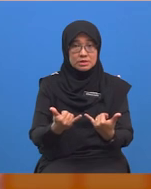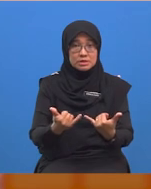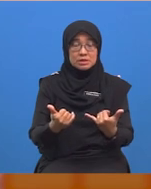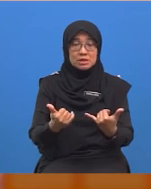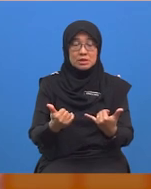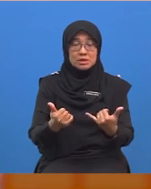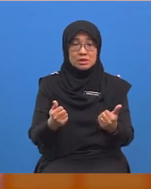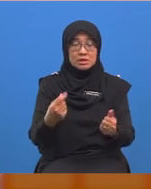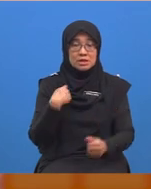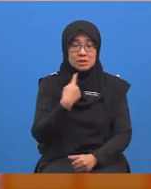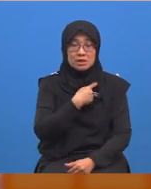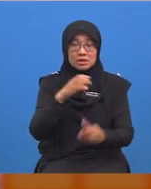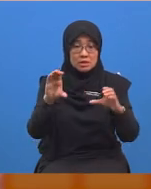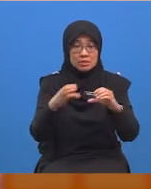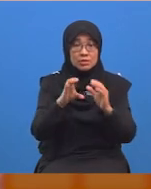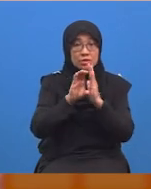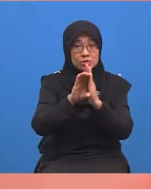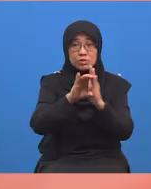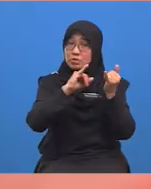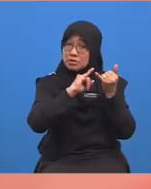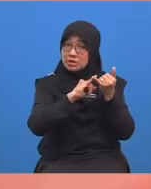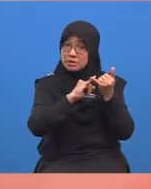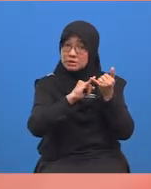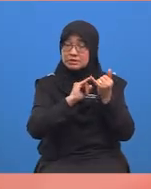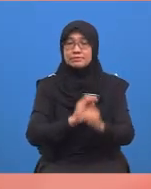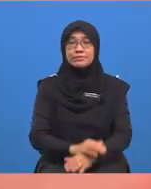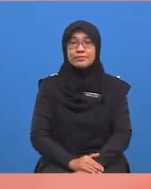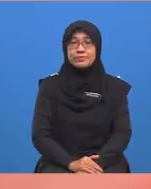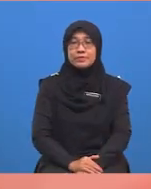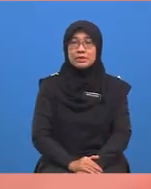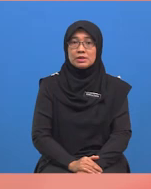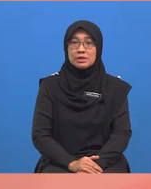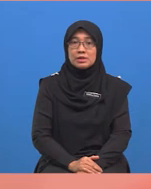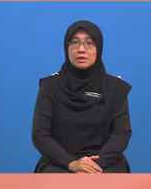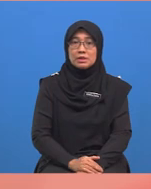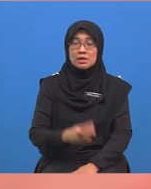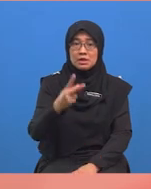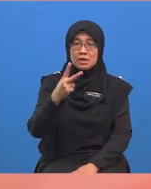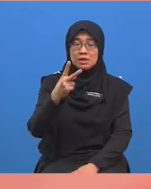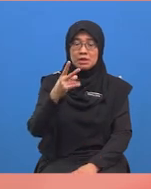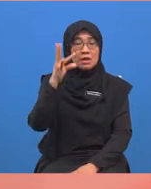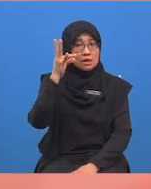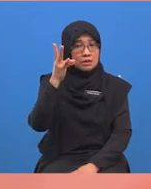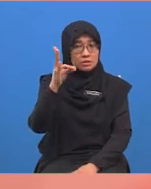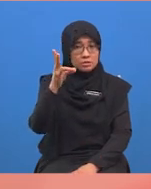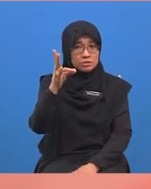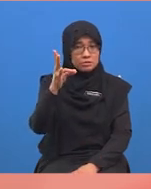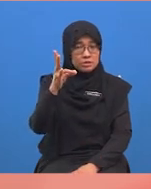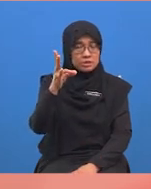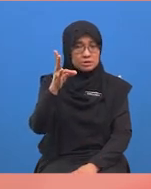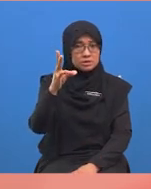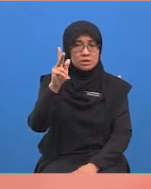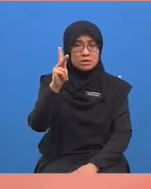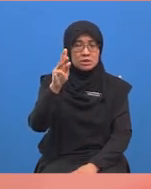contoh yang terakhir iaitu 17 kilometer bahagi lima.